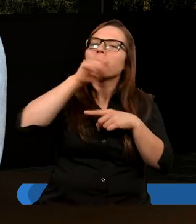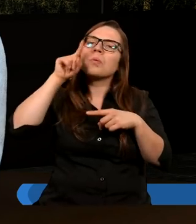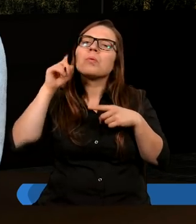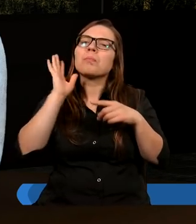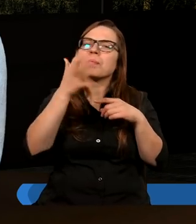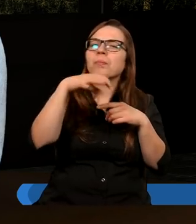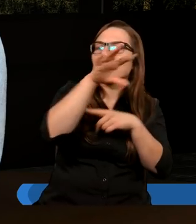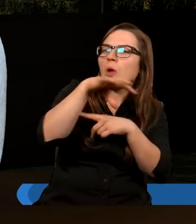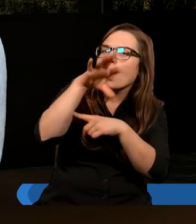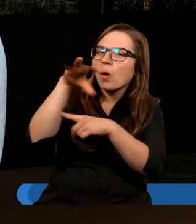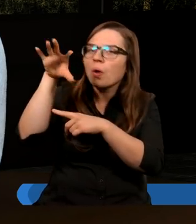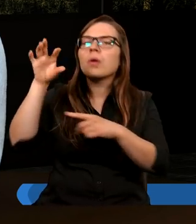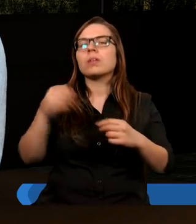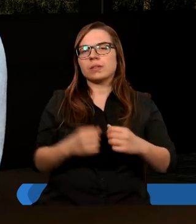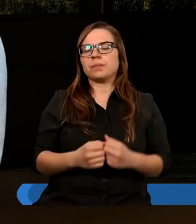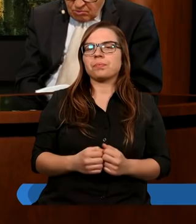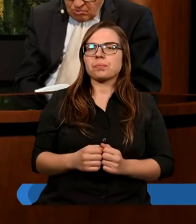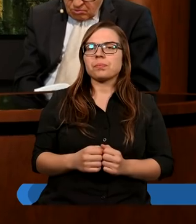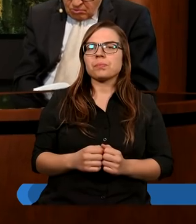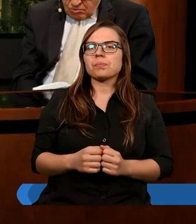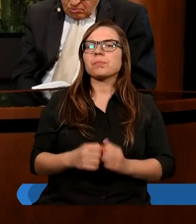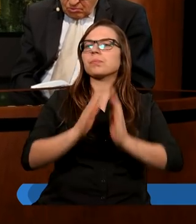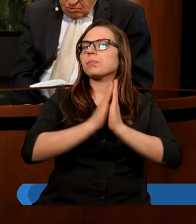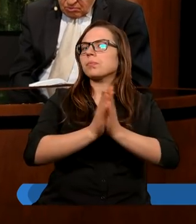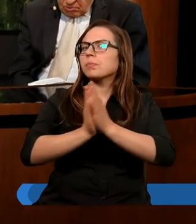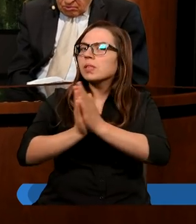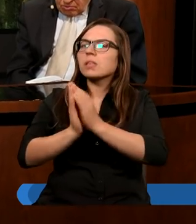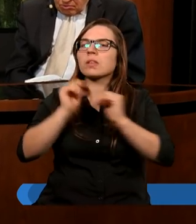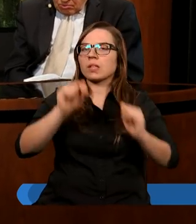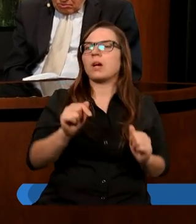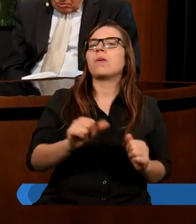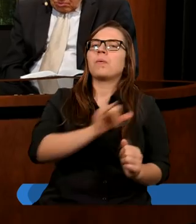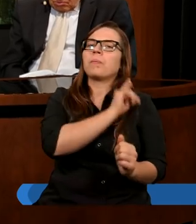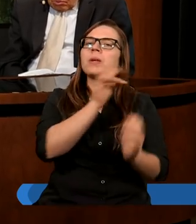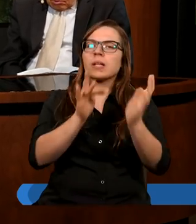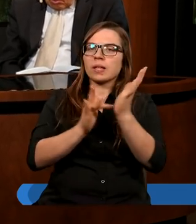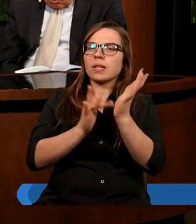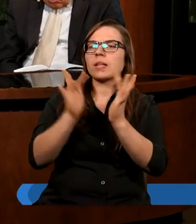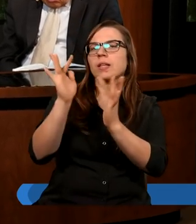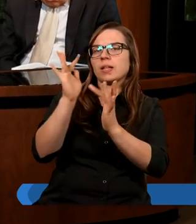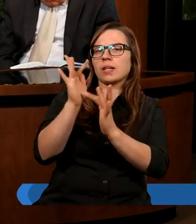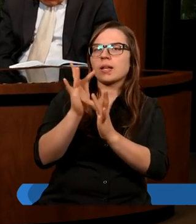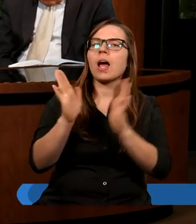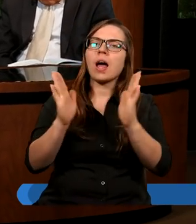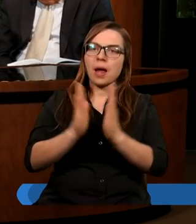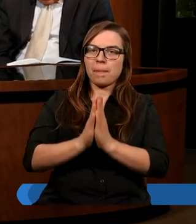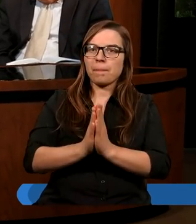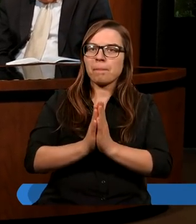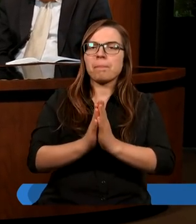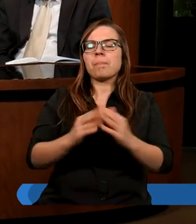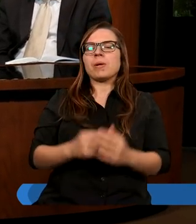również nas słuchać. Proszę o to w imieniu Pana Jezusa. Amen.